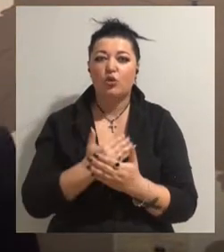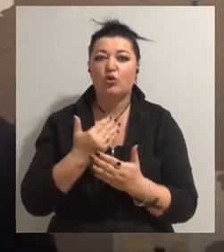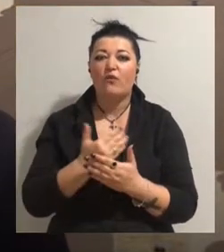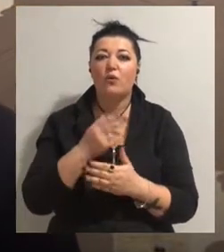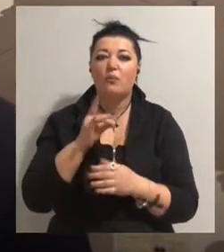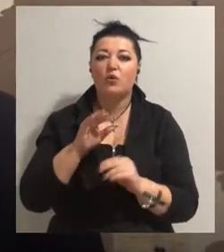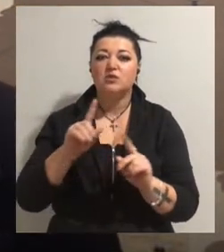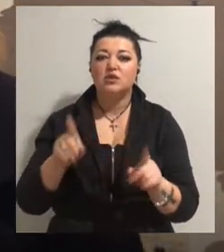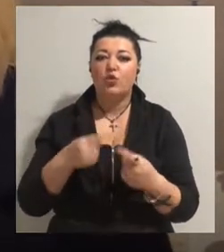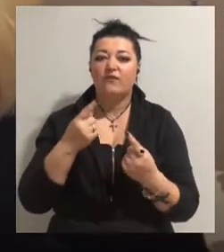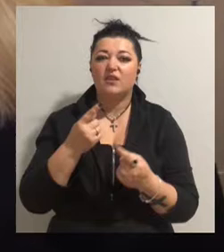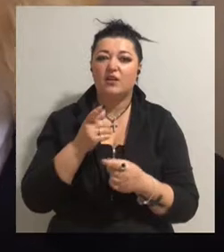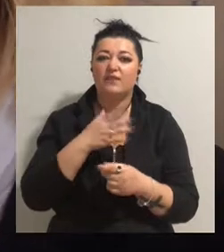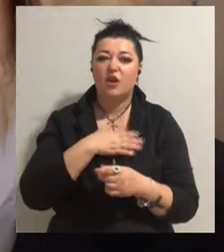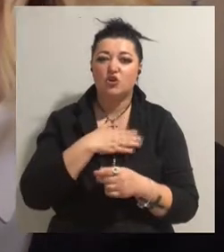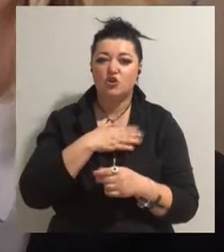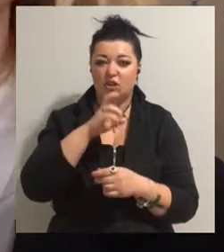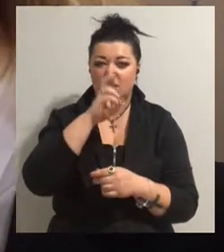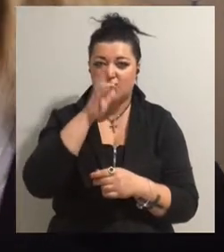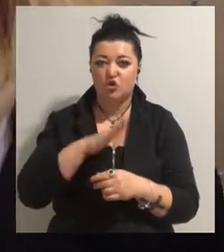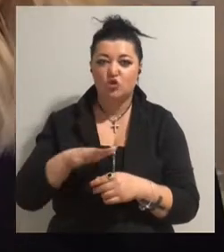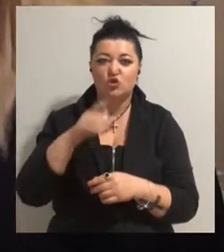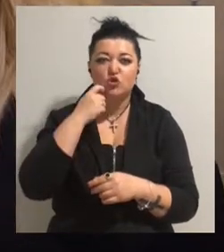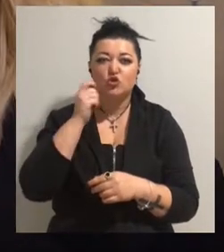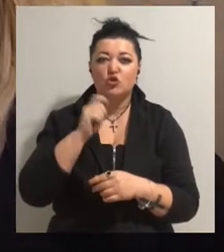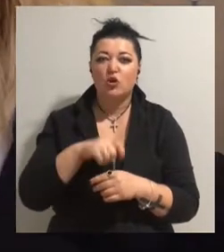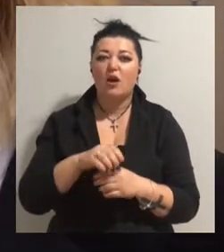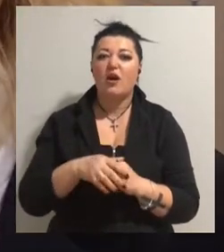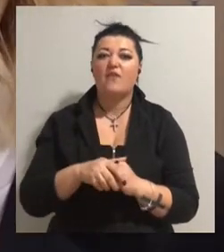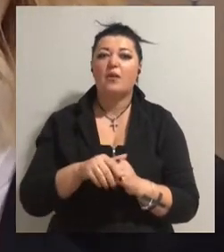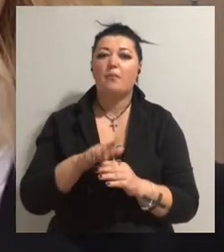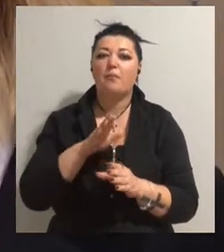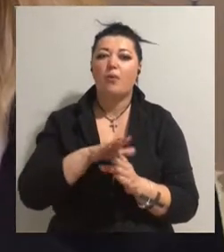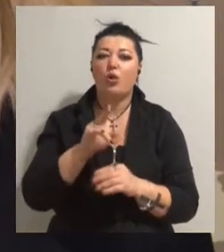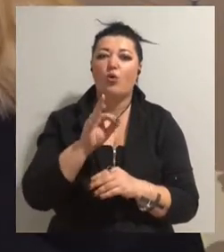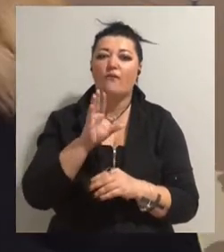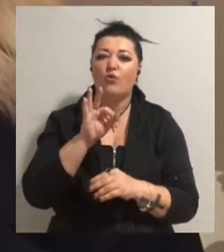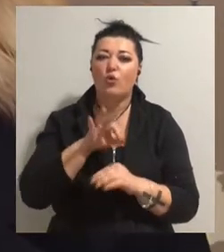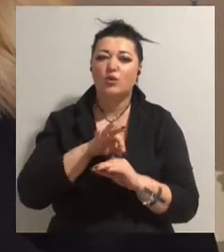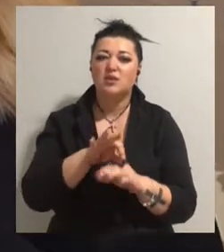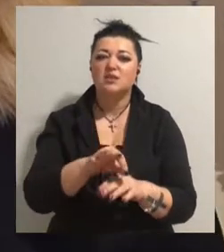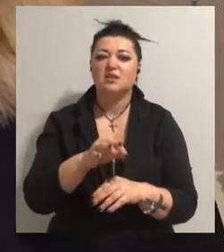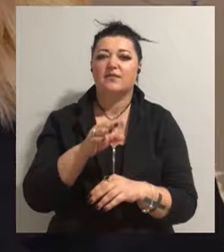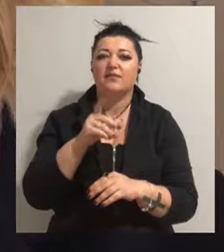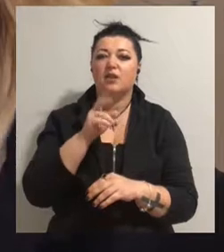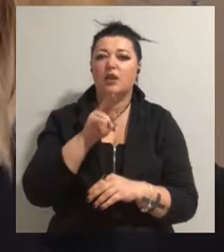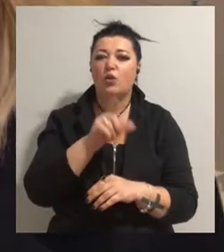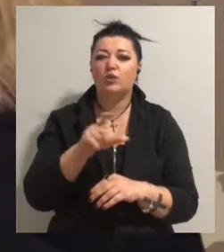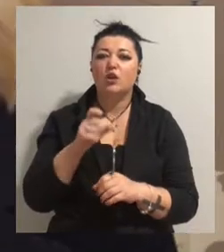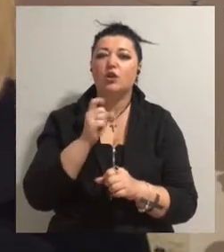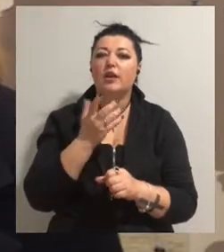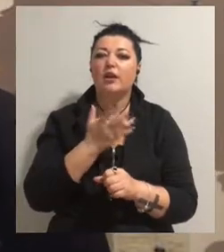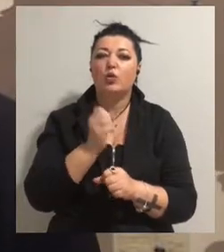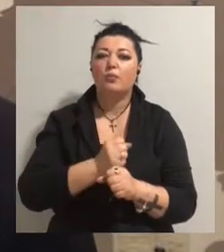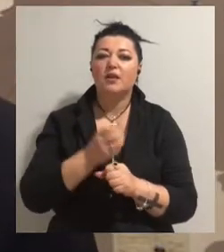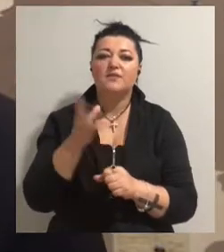нашої держави, про видатних діячів, видатних полководців та людей, які робили все, щоб здобути кращу